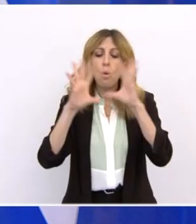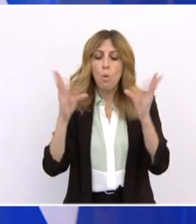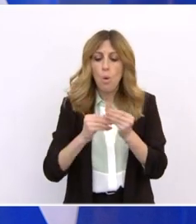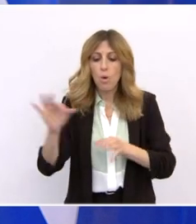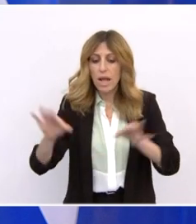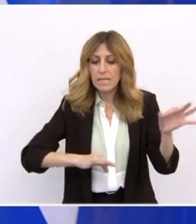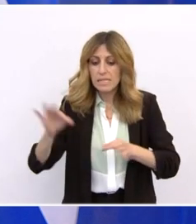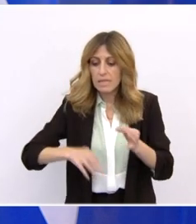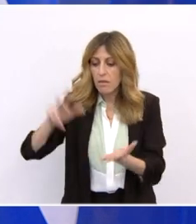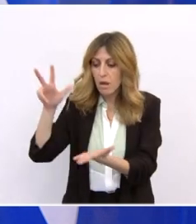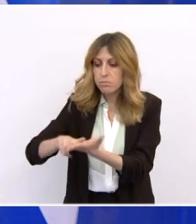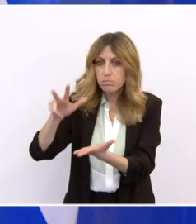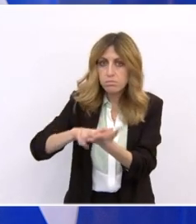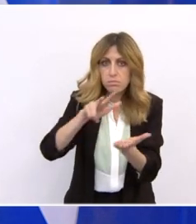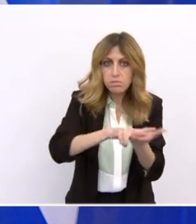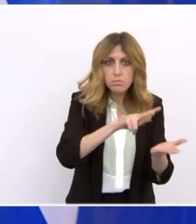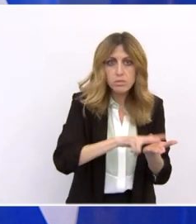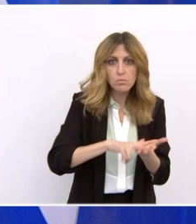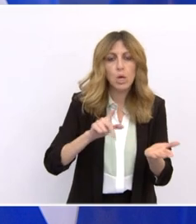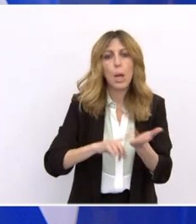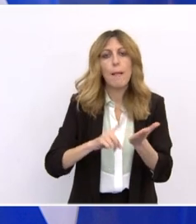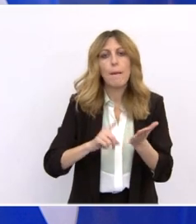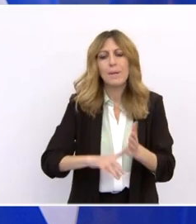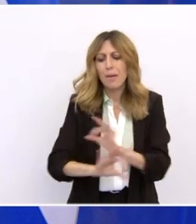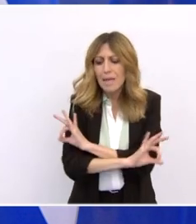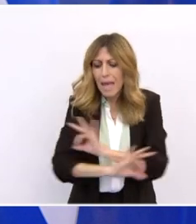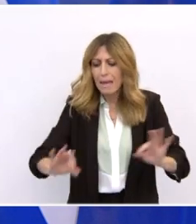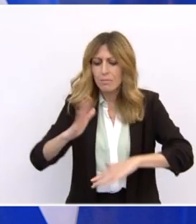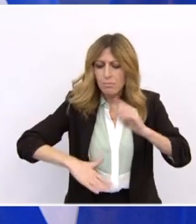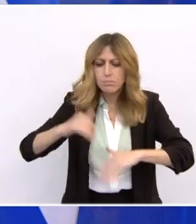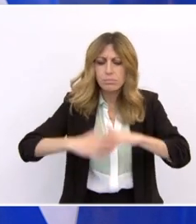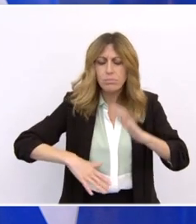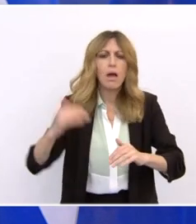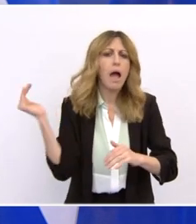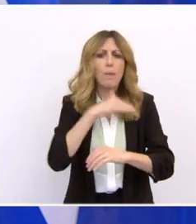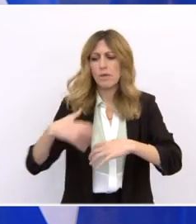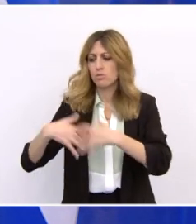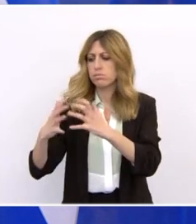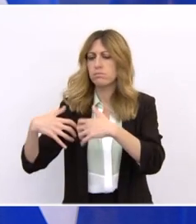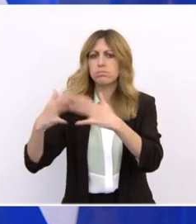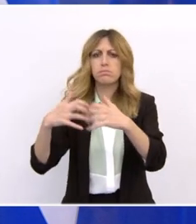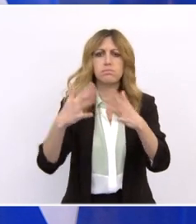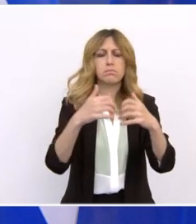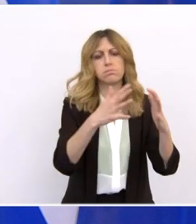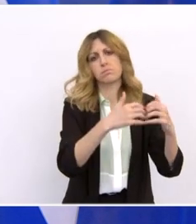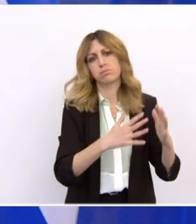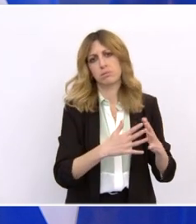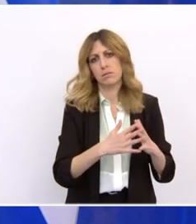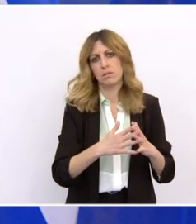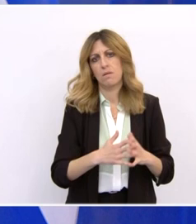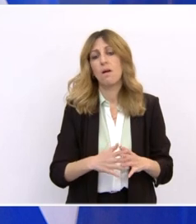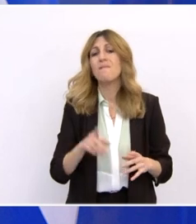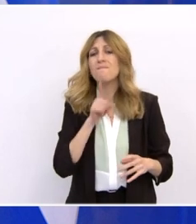όριμα προς εκτέλεση. Είναι οι δύο δρόμοι που οφείλουν να συγκλίνουν για να μετατρέψουμε